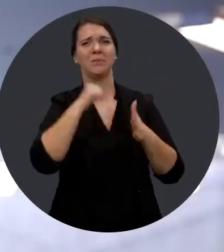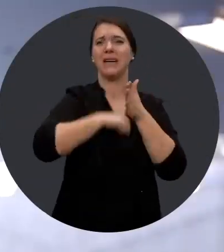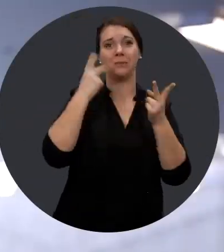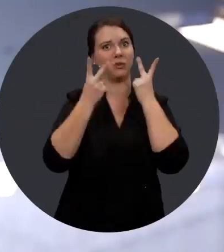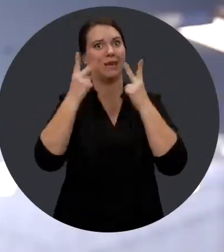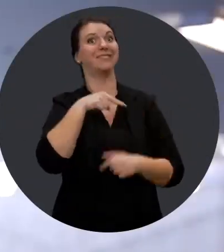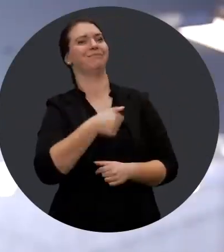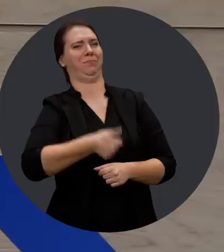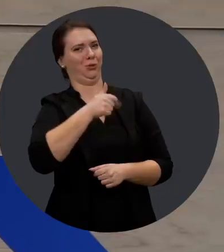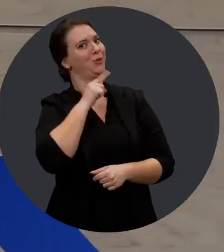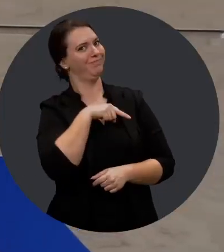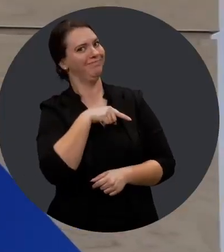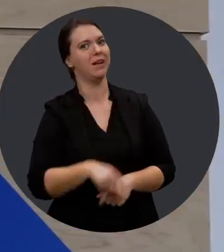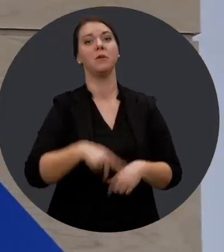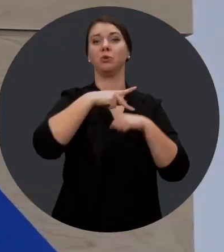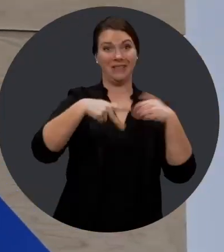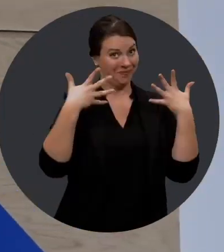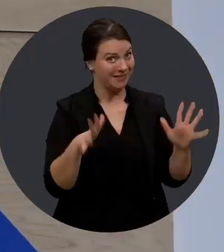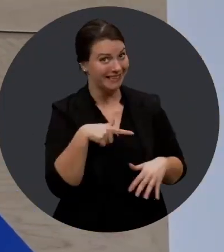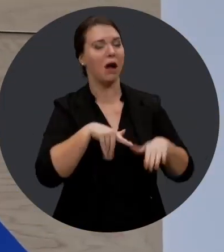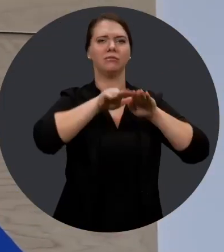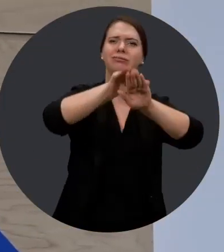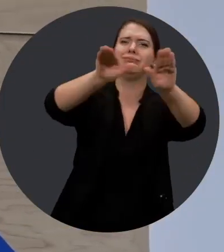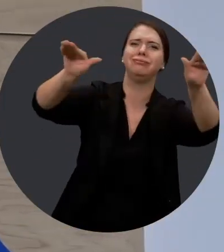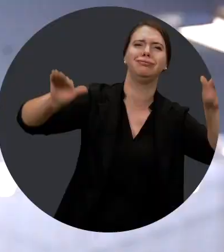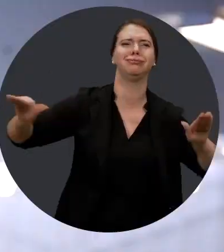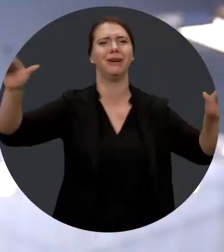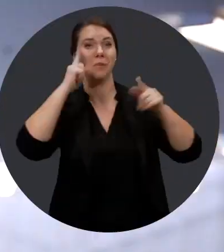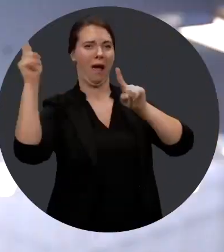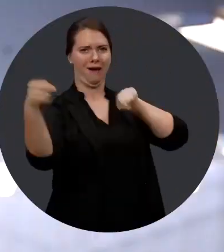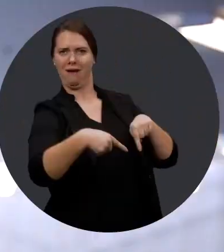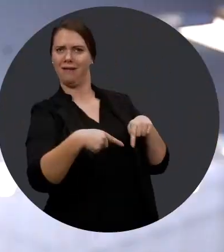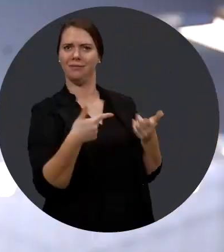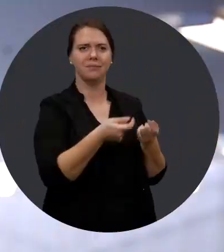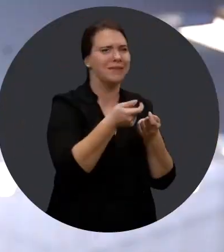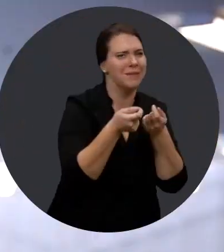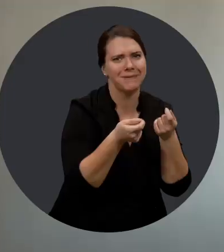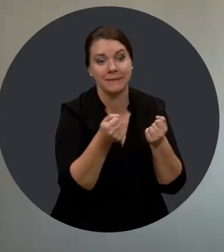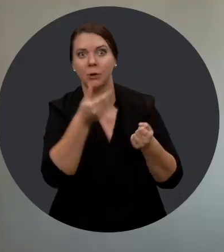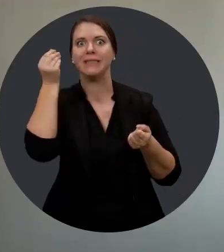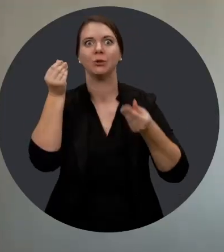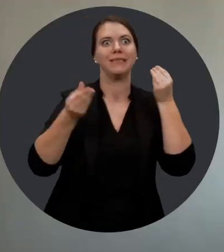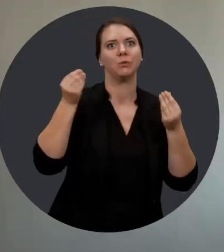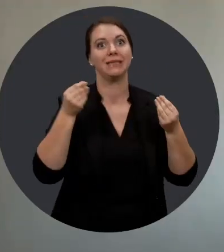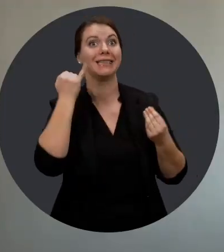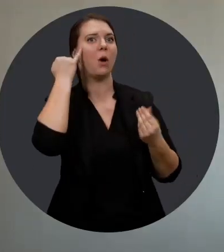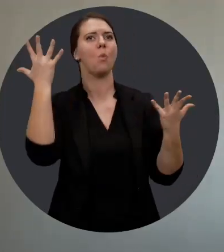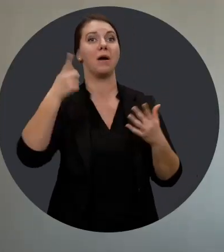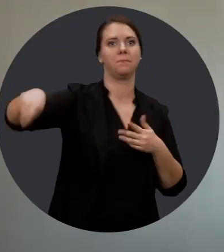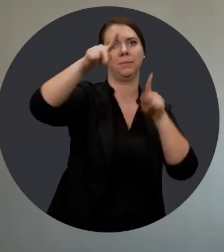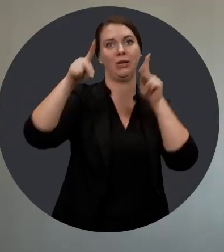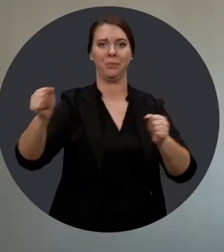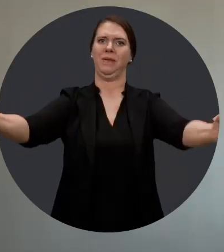projet et la déficience visuelle a évidemment ses particularités. Une fois le projet terminé, on nous a demandé de revenir pour voir s'il y avait des petites choses qui avaient été